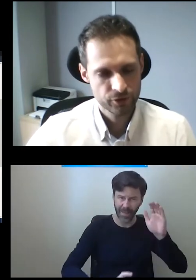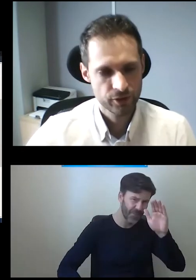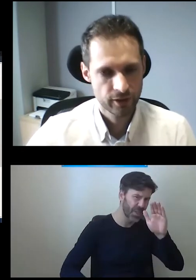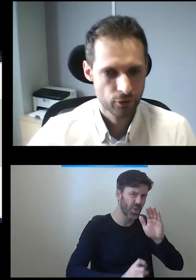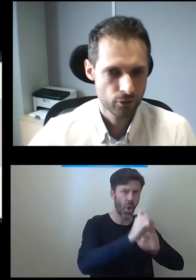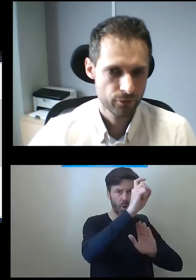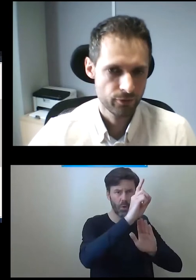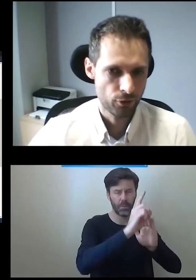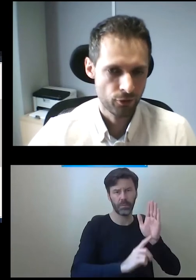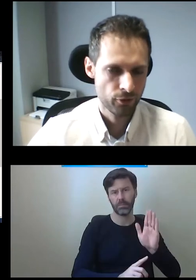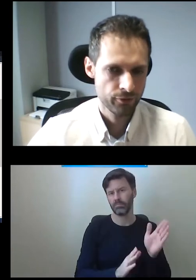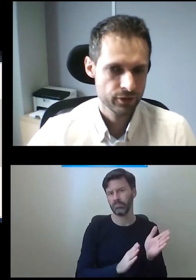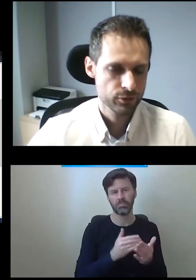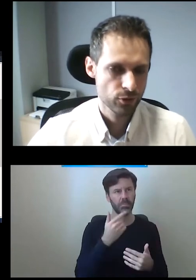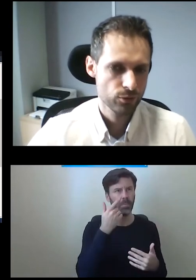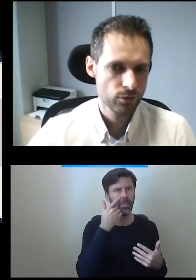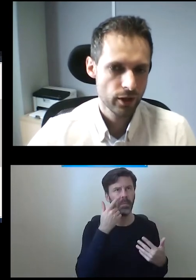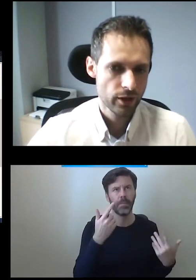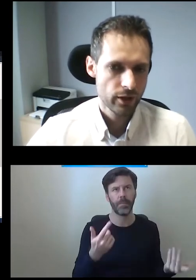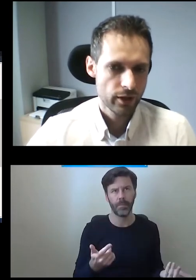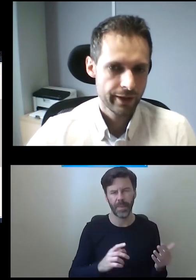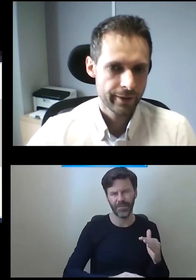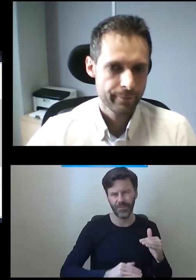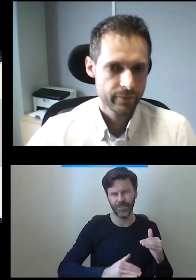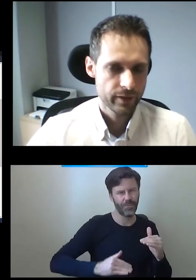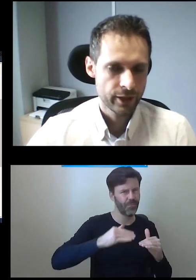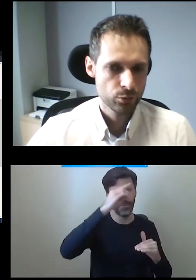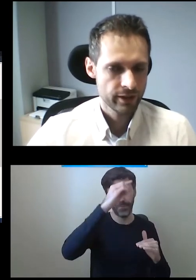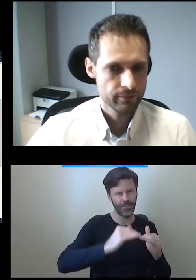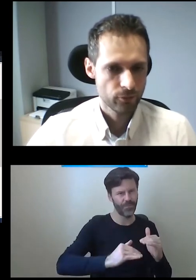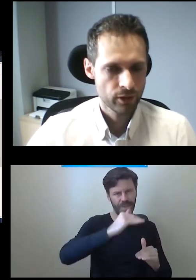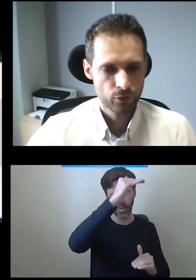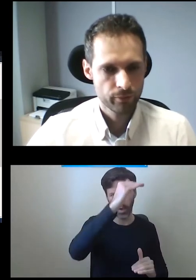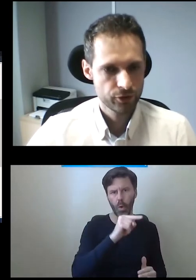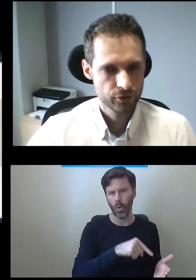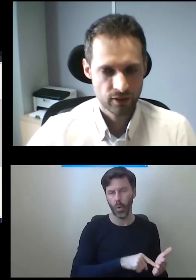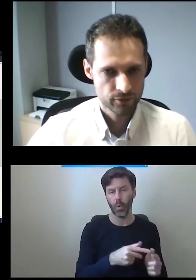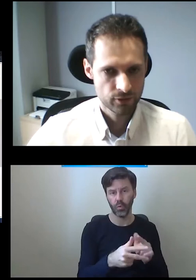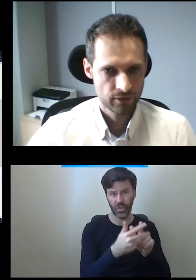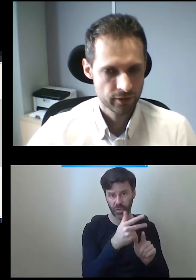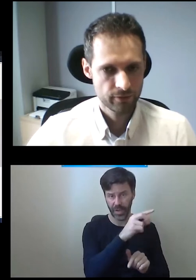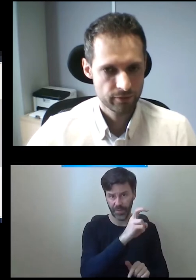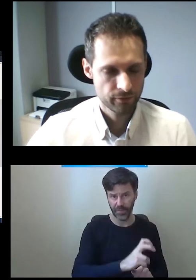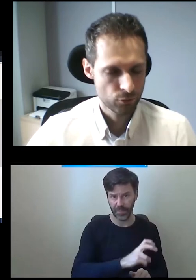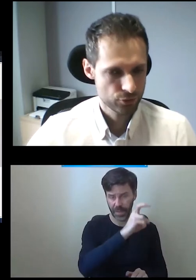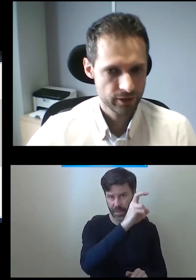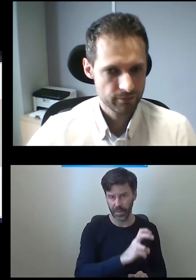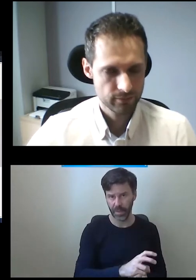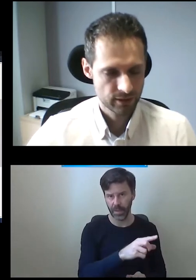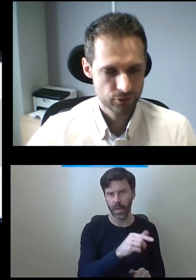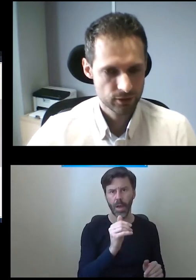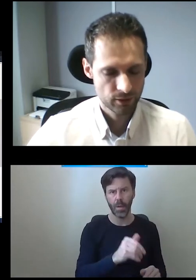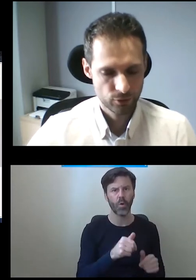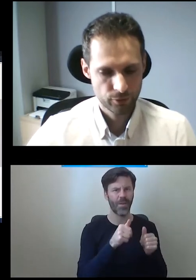przewyższeniach o większym skoku. I tutaj one mogą być zostawione, włączone